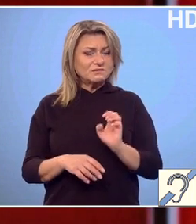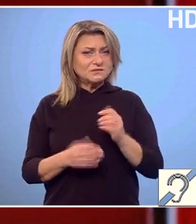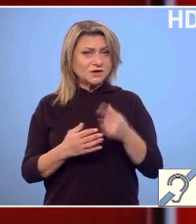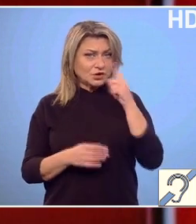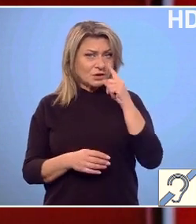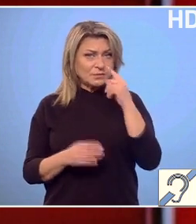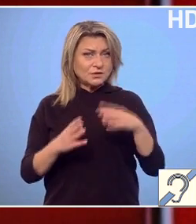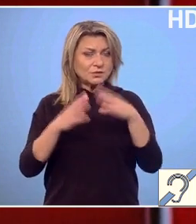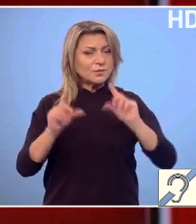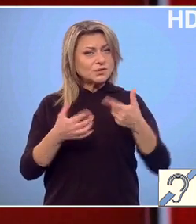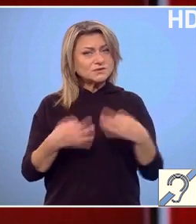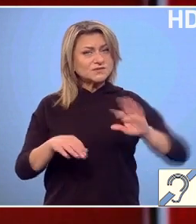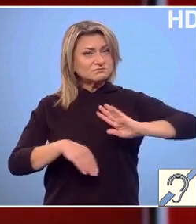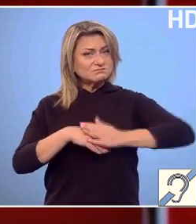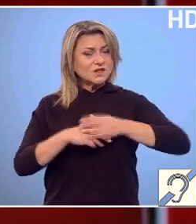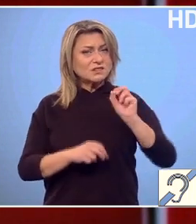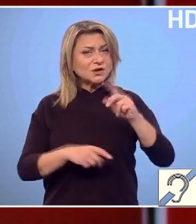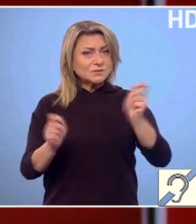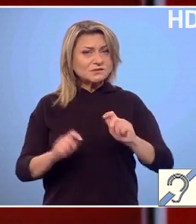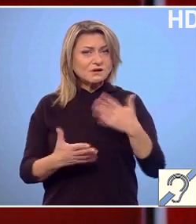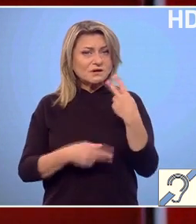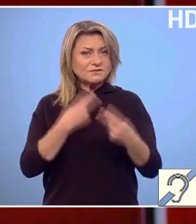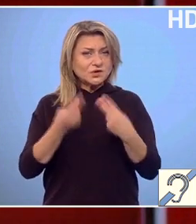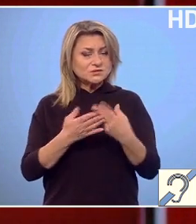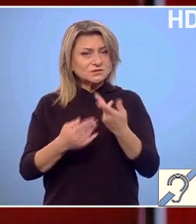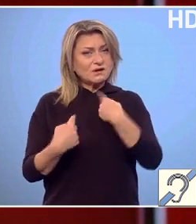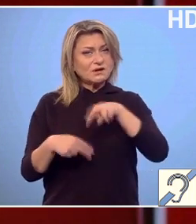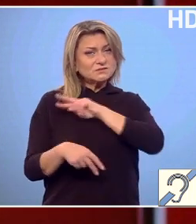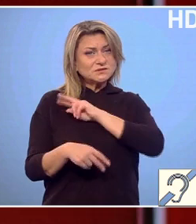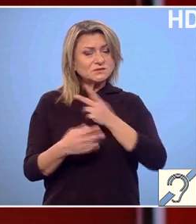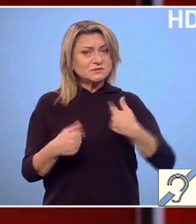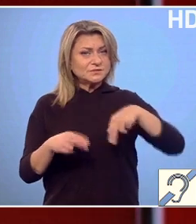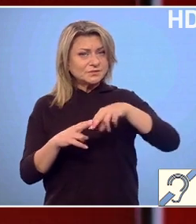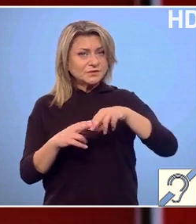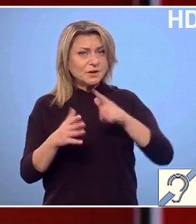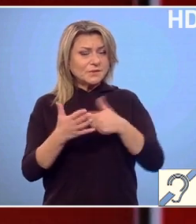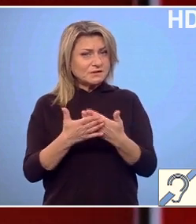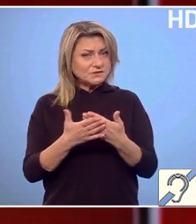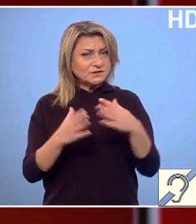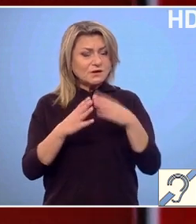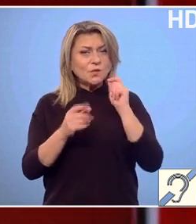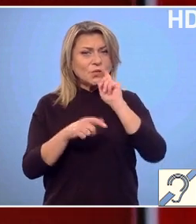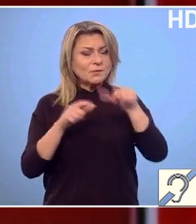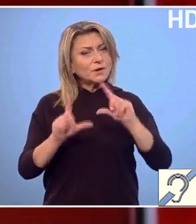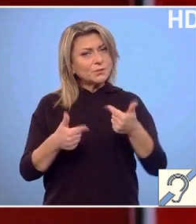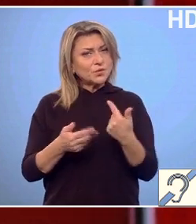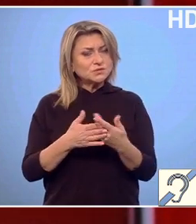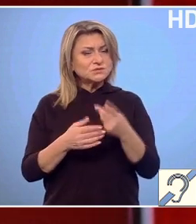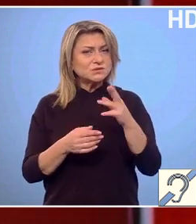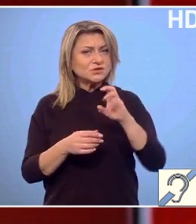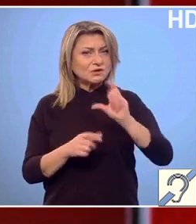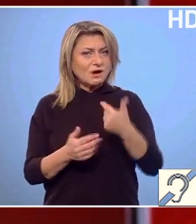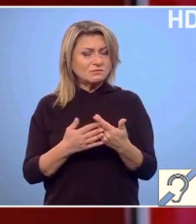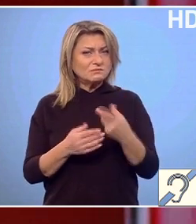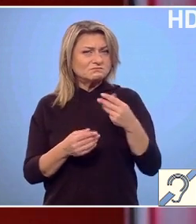s-ar putea alătura celor 13 țări care folosesc sistemul de garanție returnare. Prin acest sistem, românii pot recicla peturile, sticla